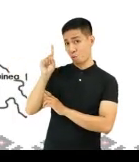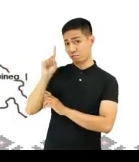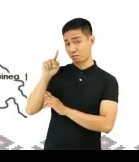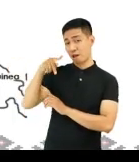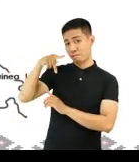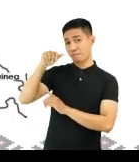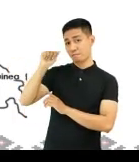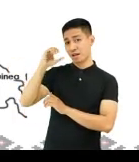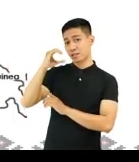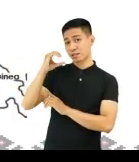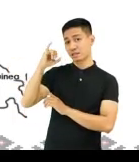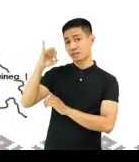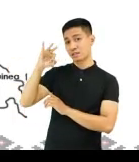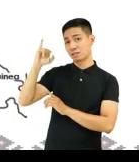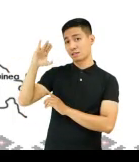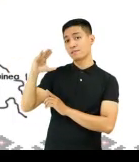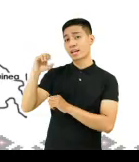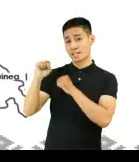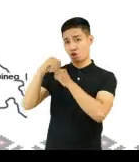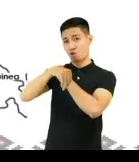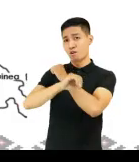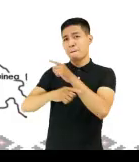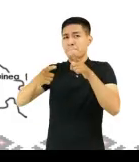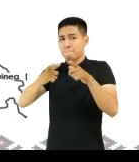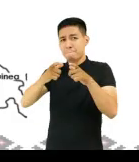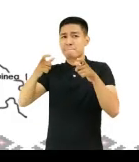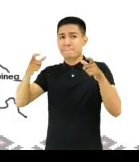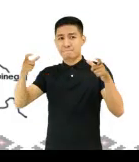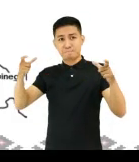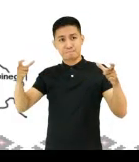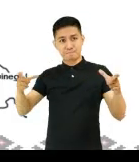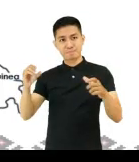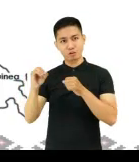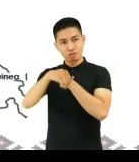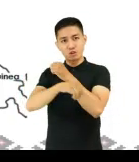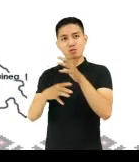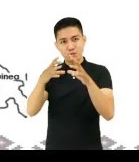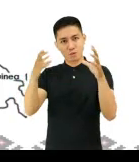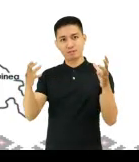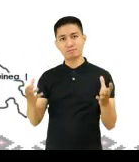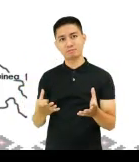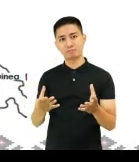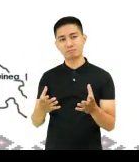ang karagatang Pasipiko. Ito ang pinakamalaking karagatan sa buong mundo.